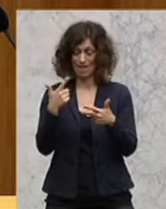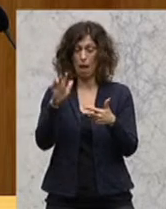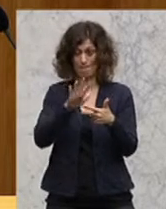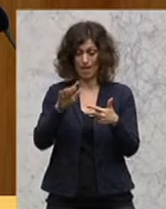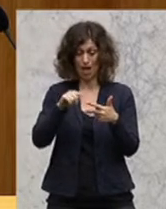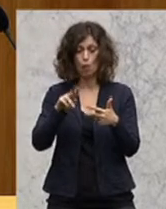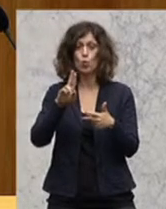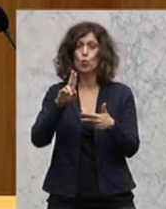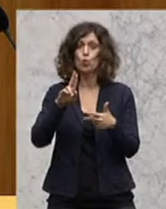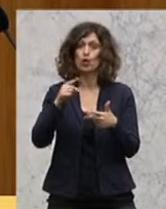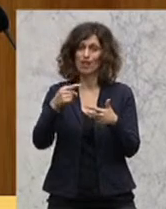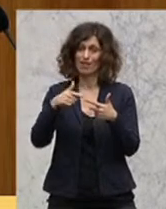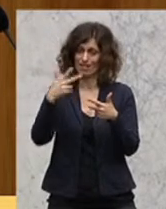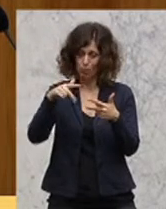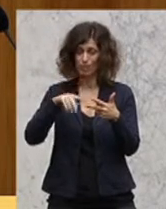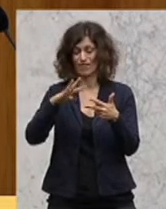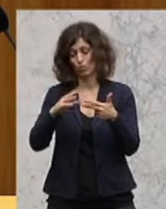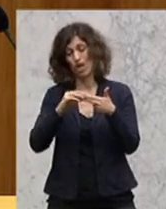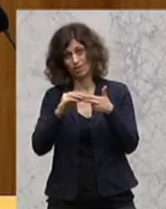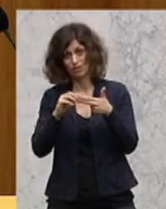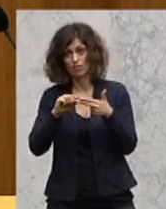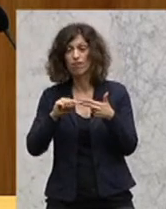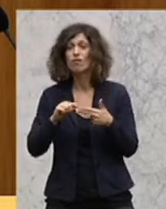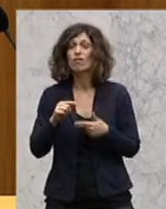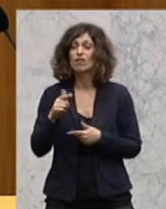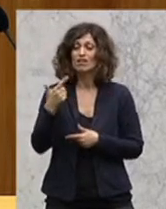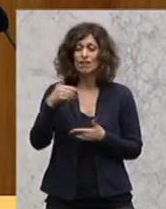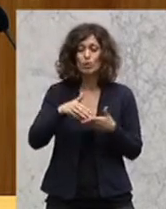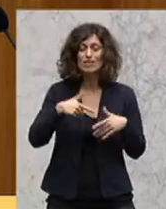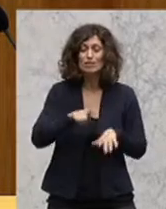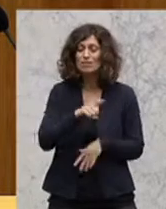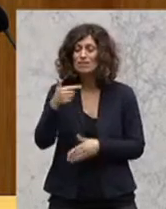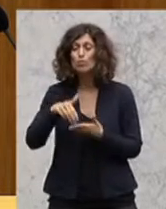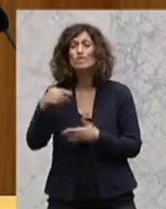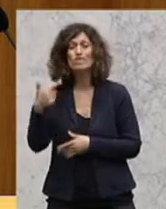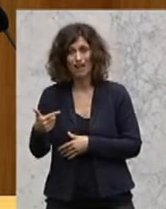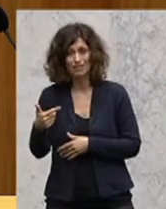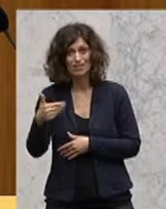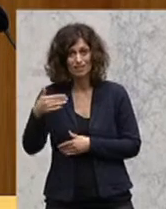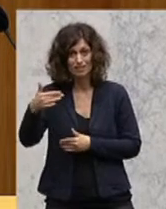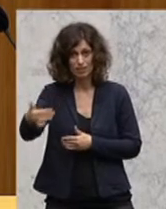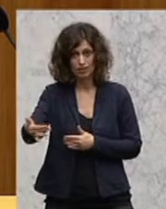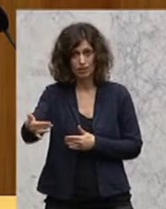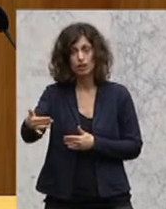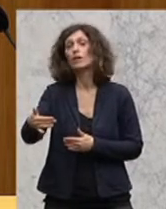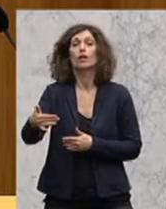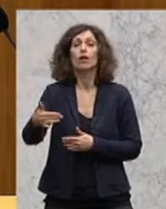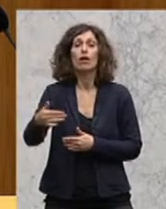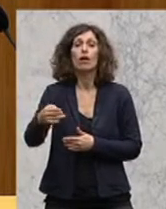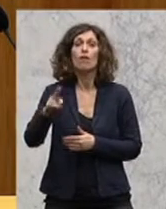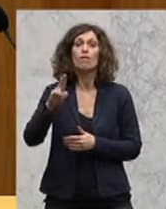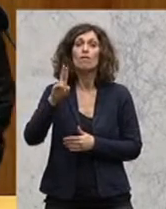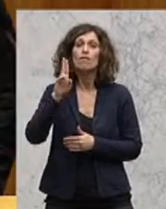Bereiche, nämlich die UG 33 und 34, werden über die Jahre 2017 bis 2020 tatsächlich